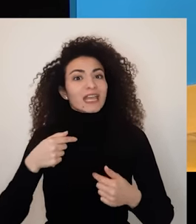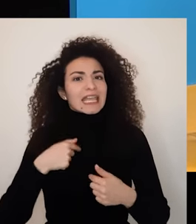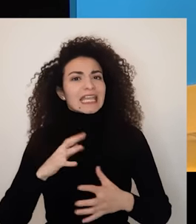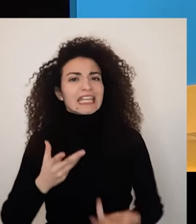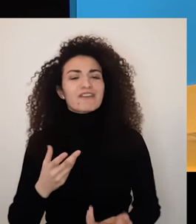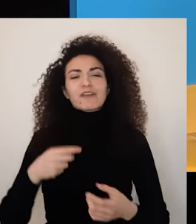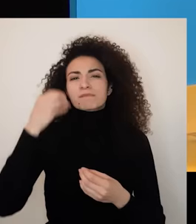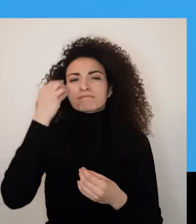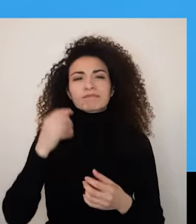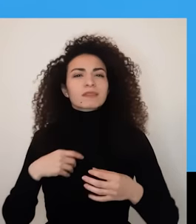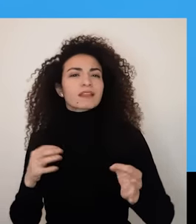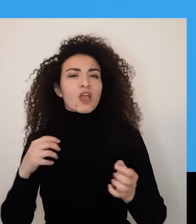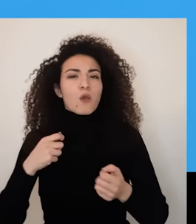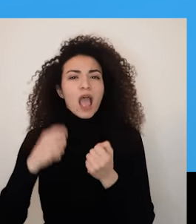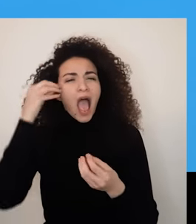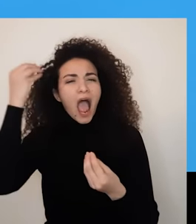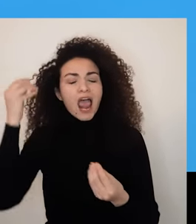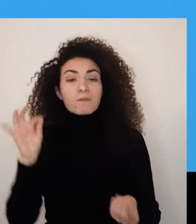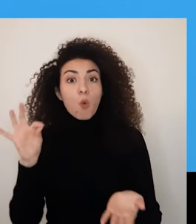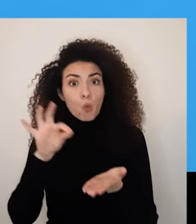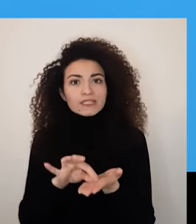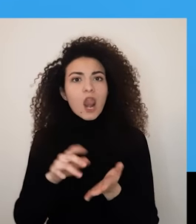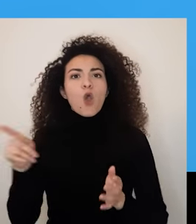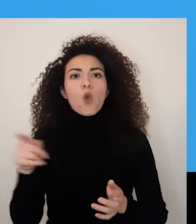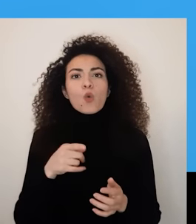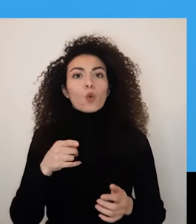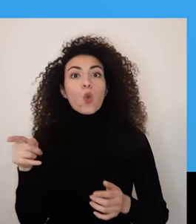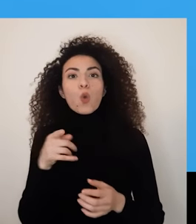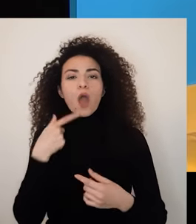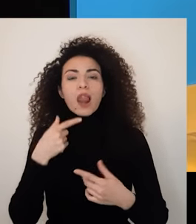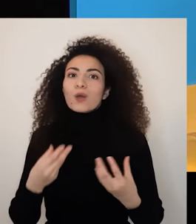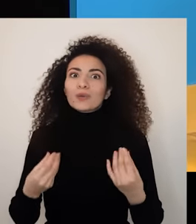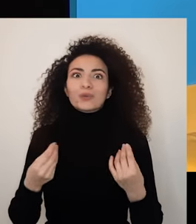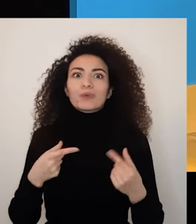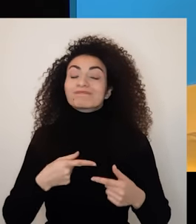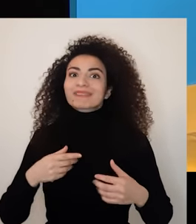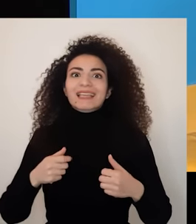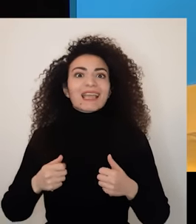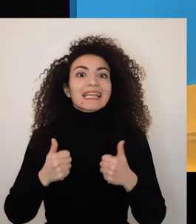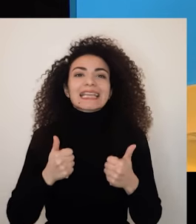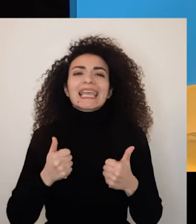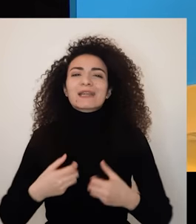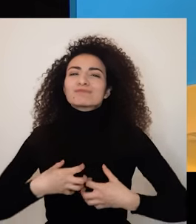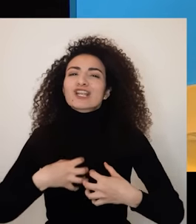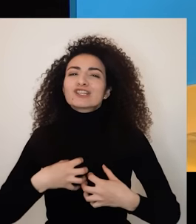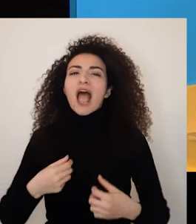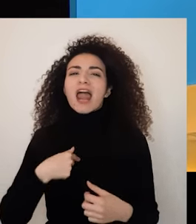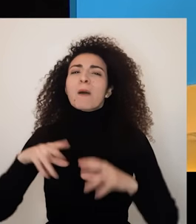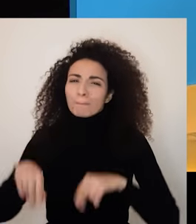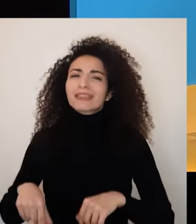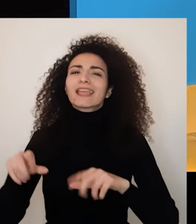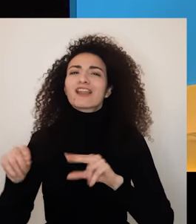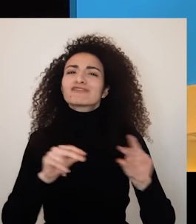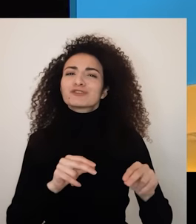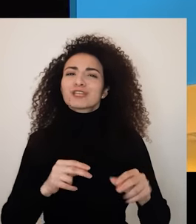حفزتهم وألهمتهم على تحقيق أهدافهم وأحلامهم دفعة واحدة فالشغف المشترك في الشيما يمكن أنه